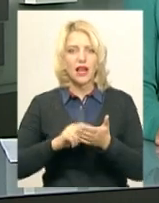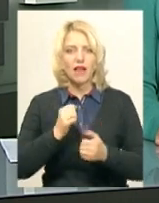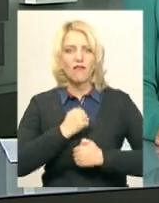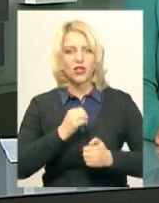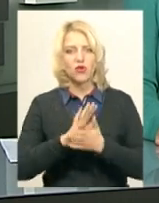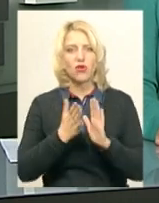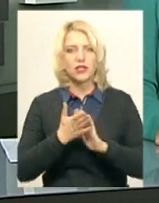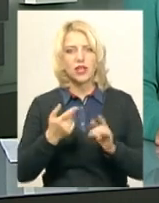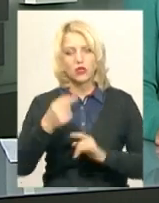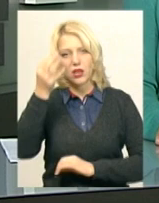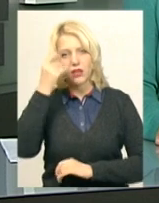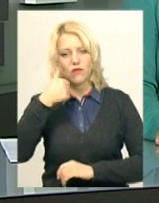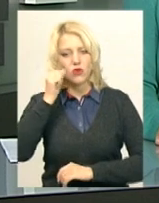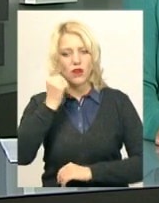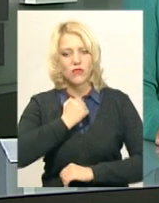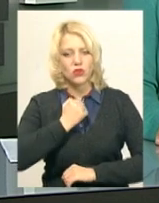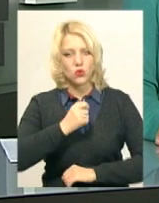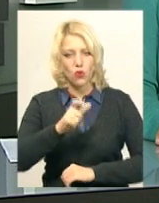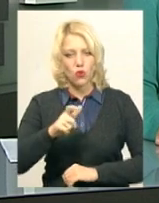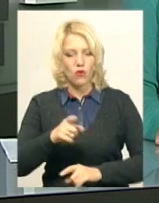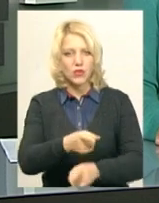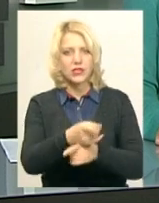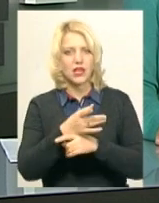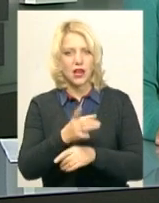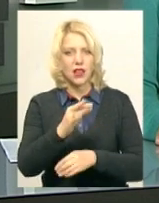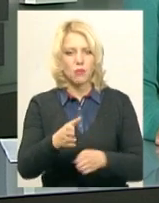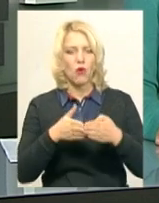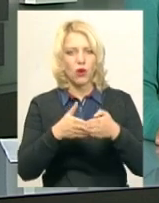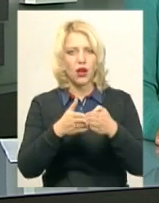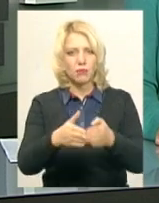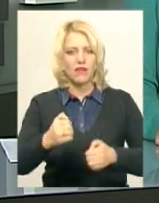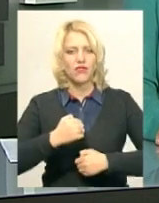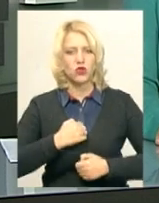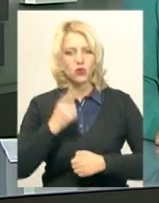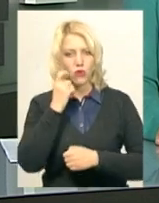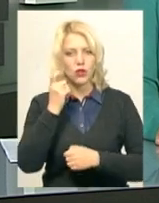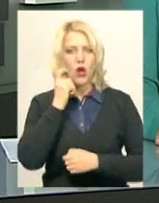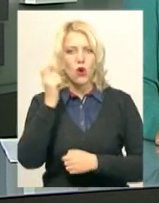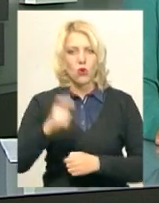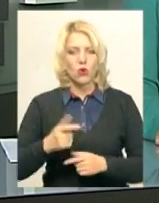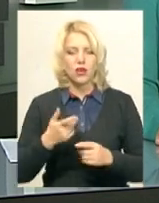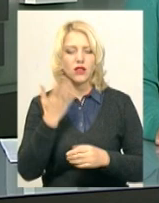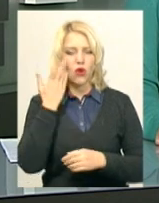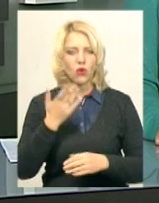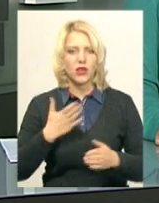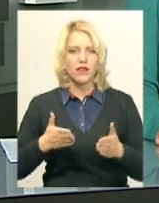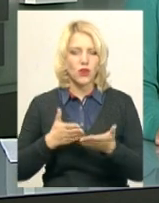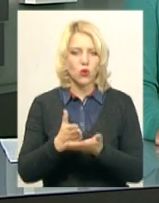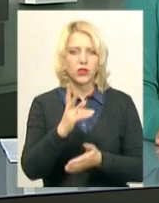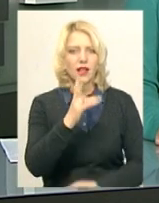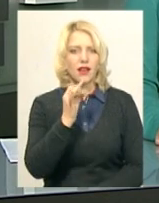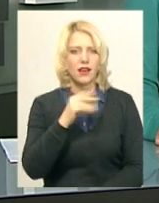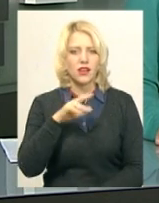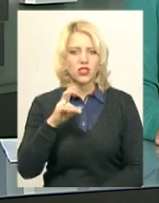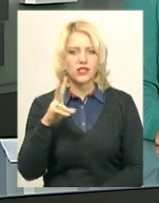Нагадаю, вчора російські військові стріляли на ураження по кораблях військово-морських сил України, коли ті виходили з Керченської протоки.